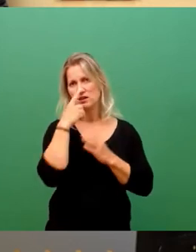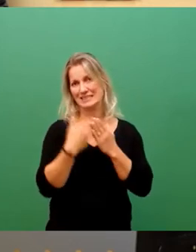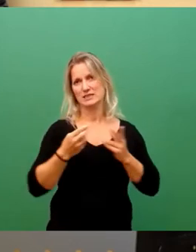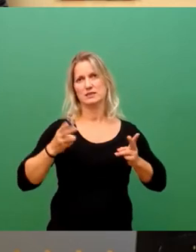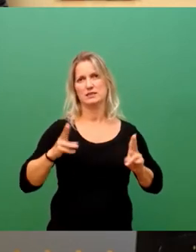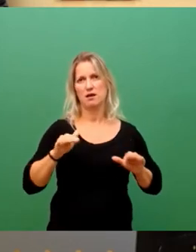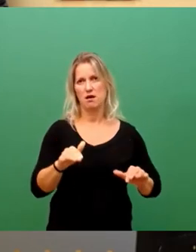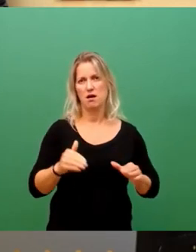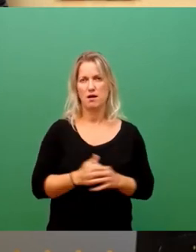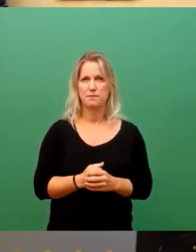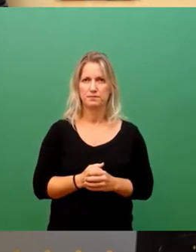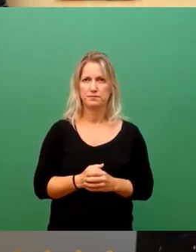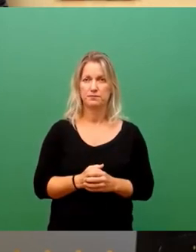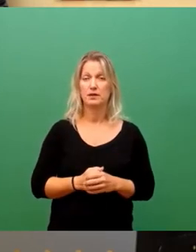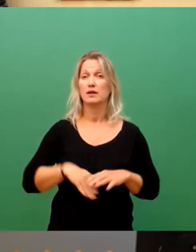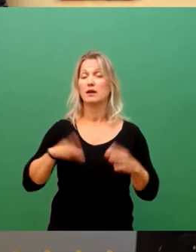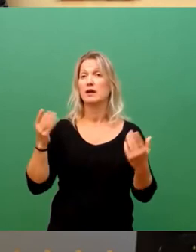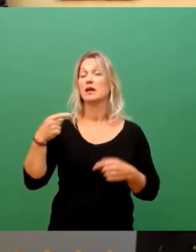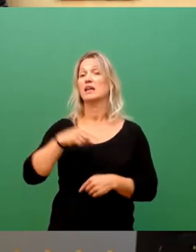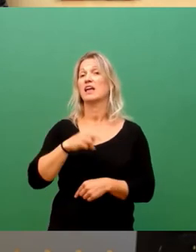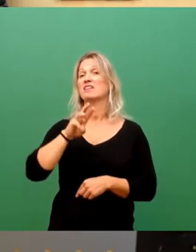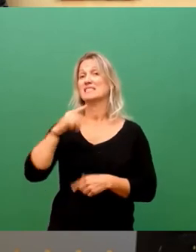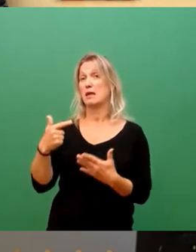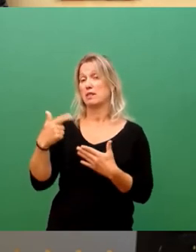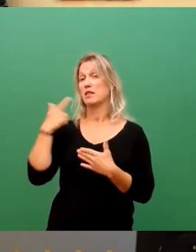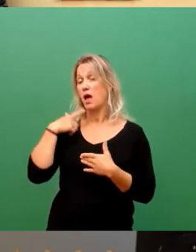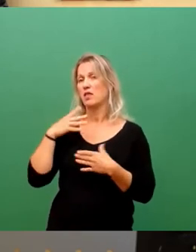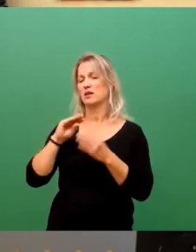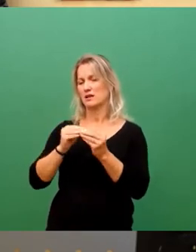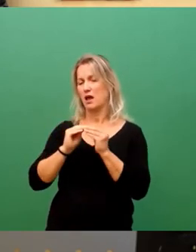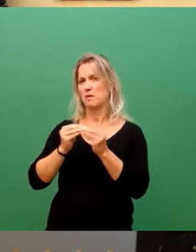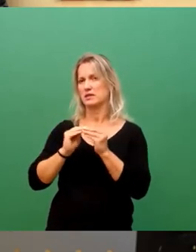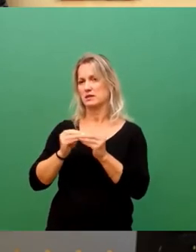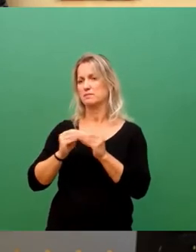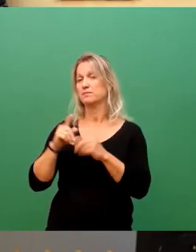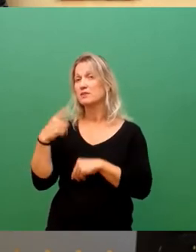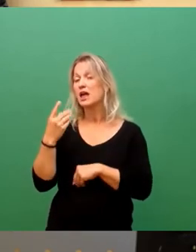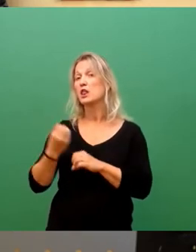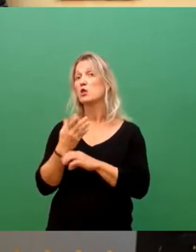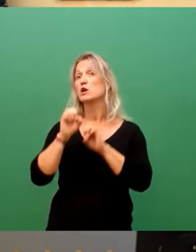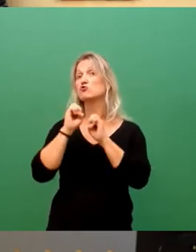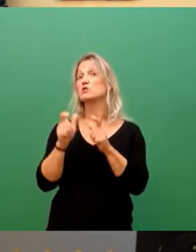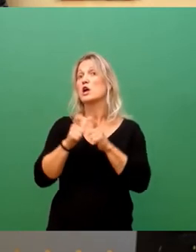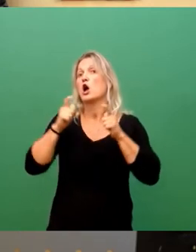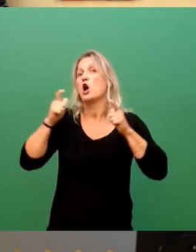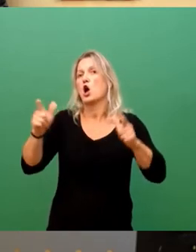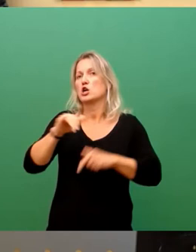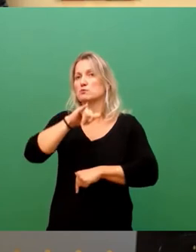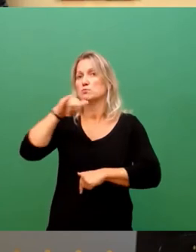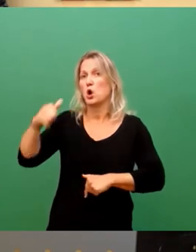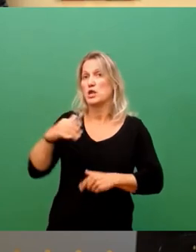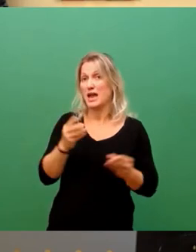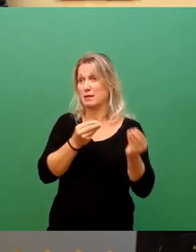Das vom GB7 ausgearbeitete und beim Bund für ein zu beantragende Naturschutzgroßprojekt bietet einmalige